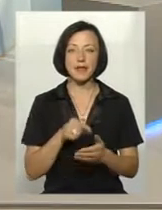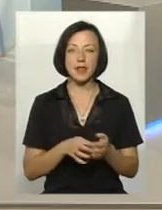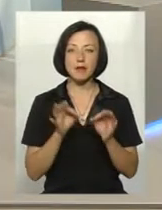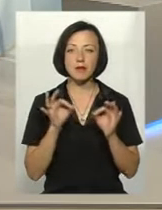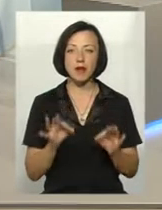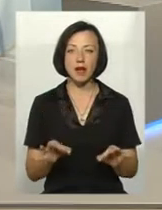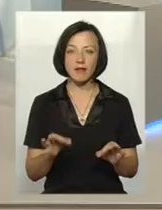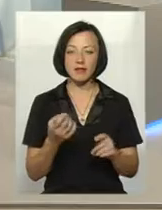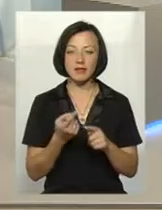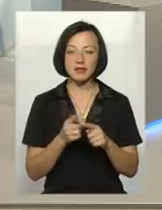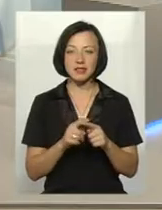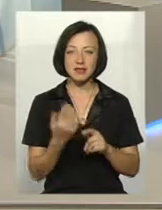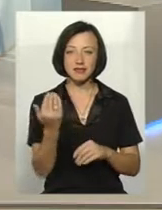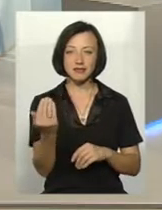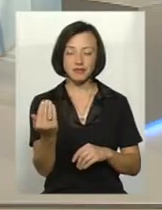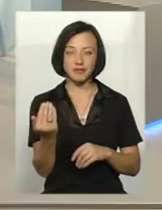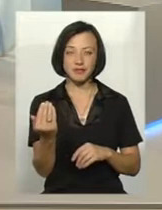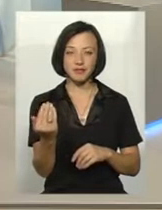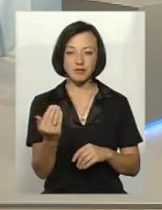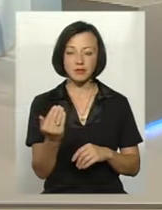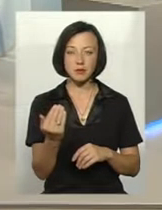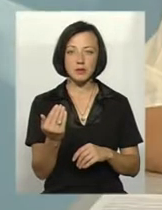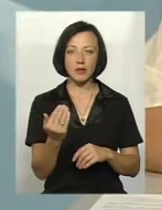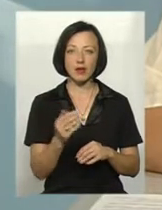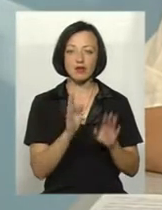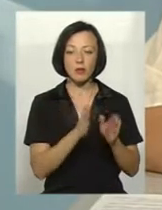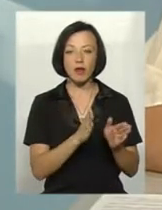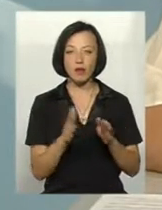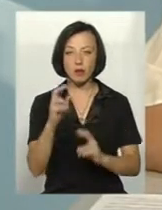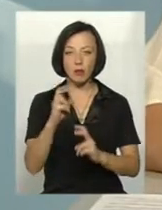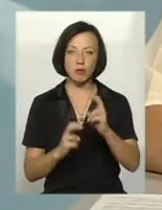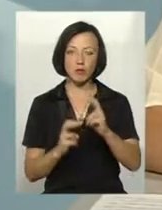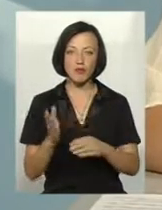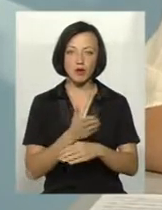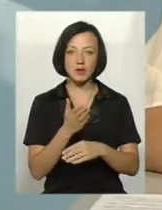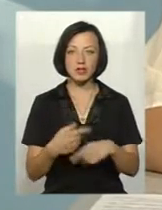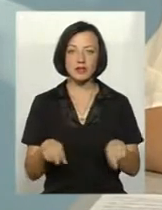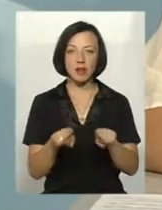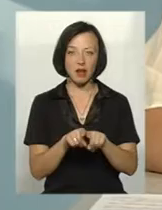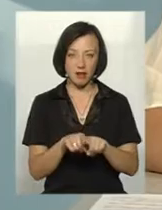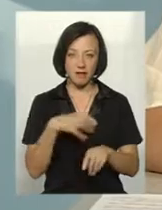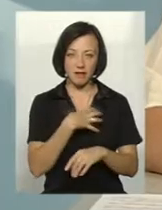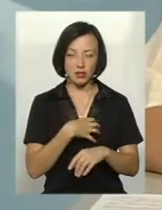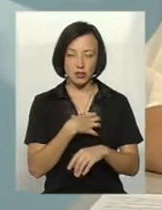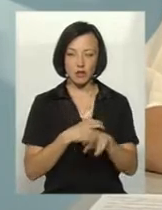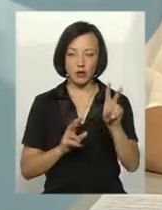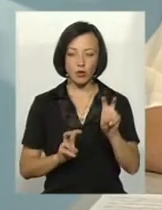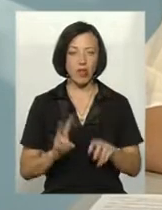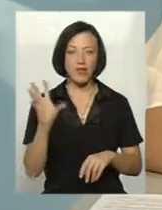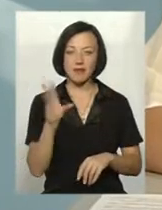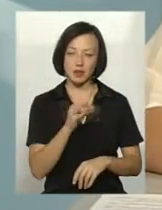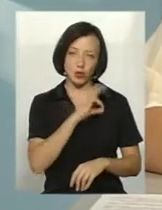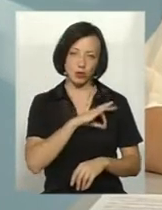це ніша для налагодження на промисловій основі виробництва таких нішових культур але не всі цим